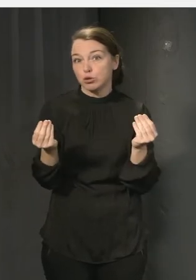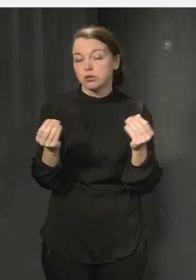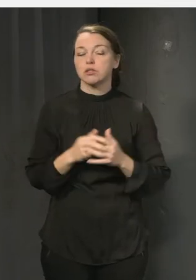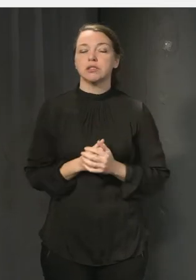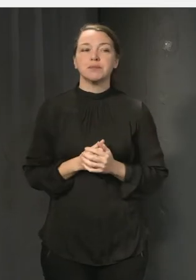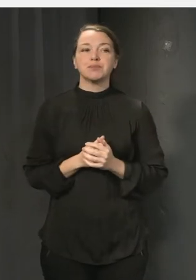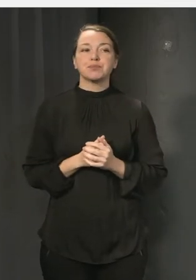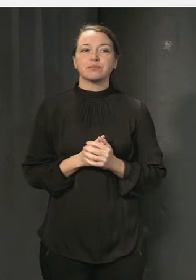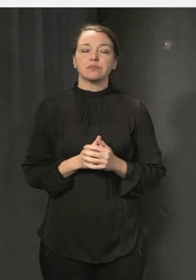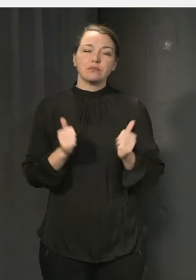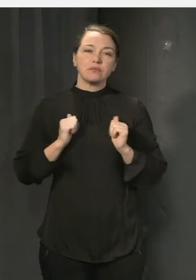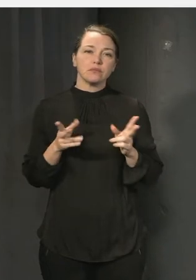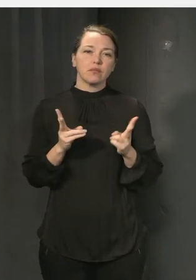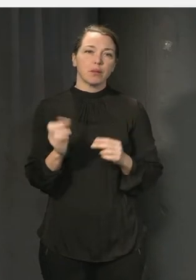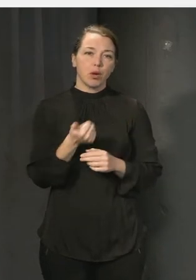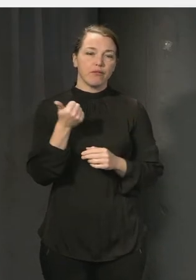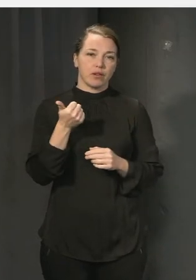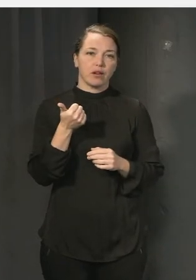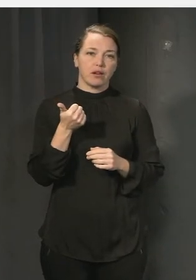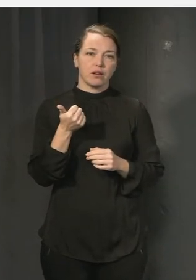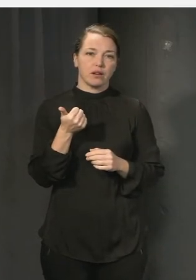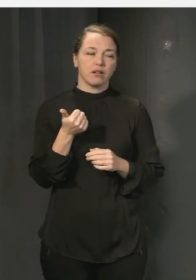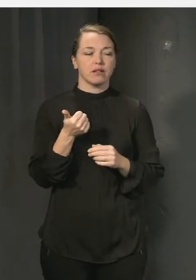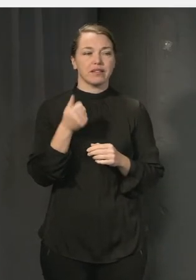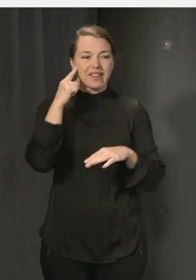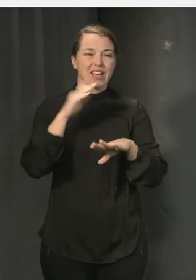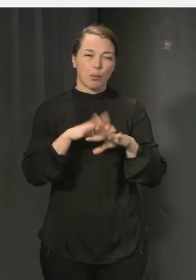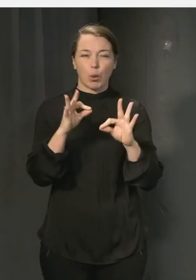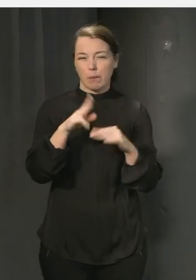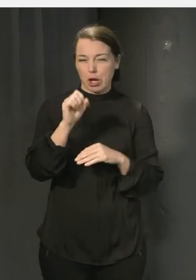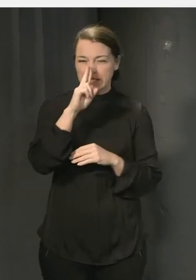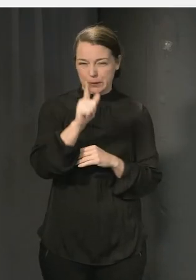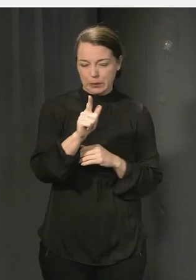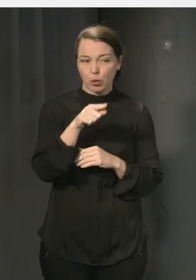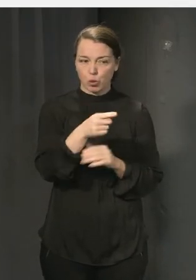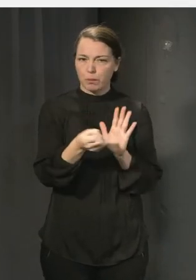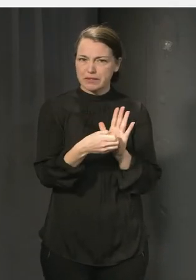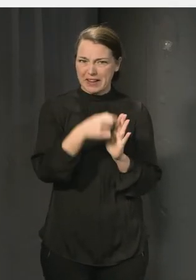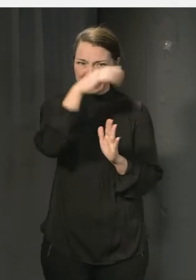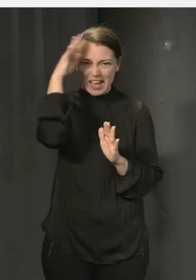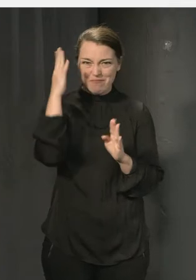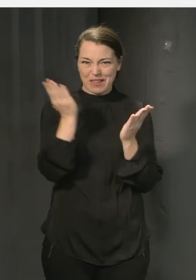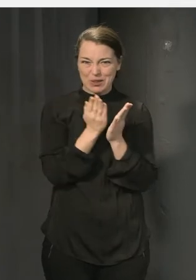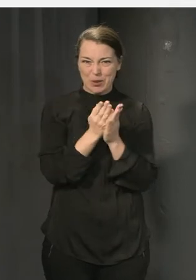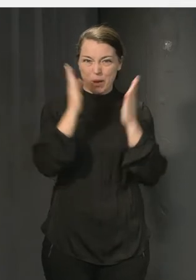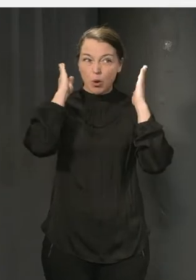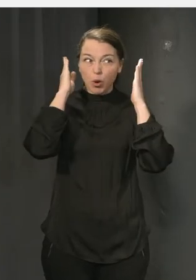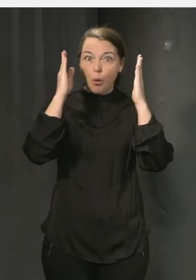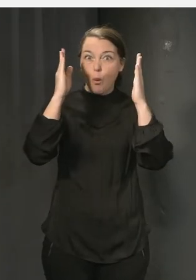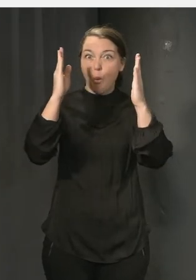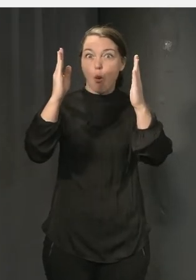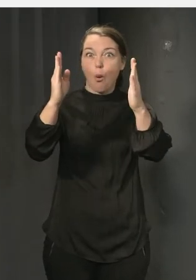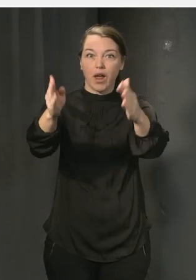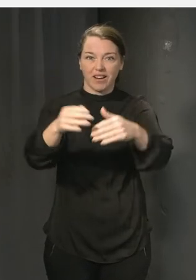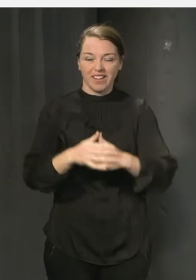Men sen behöver man naturligtvis också fundera på hur man utformar den här miljön. Och nu tyckte jag att du beskrev en gammal skola då med de där korridorerna.